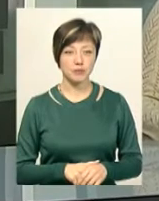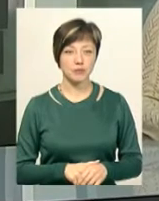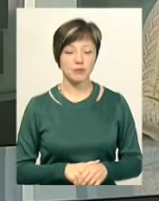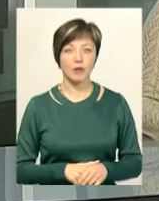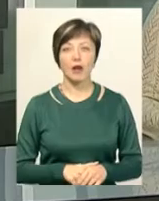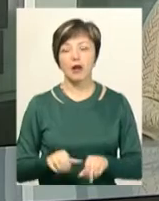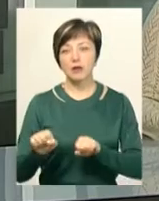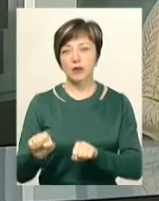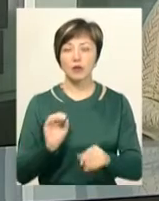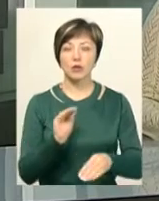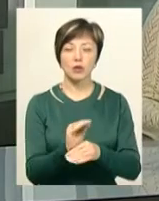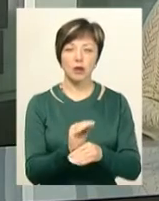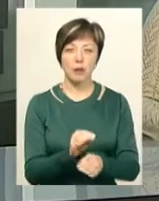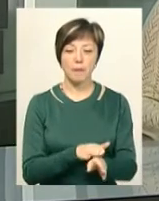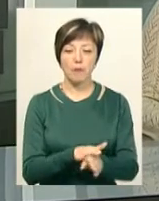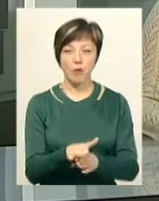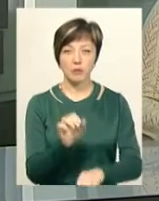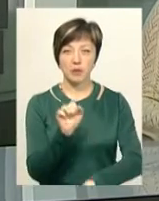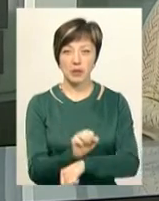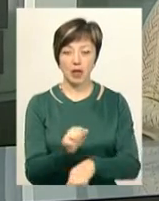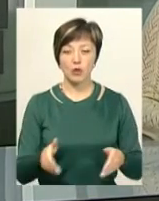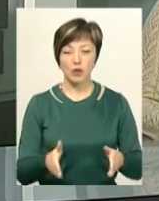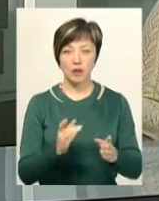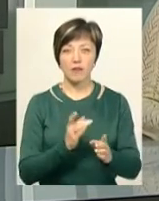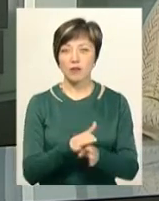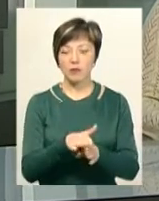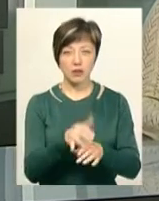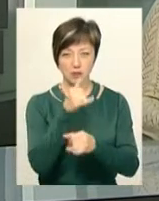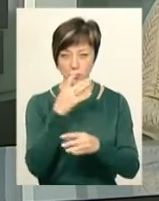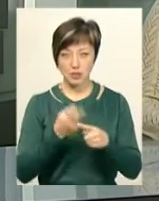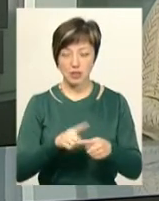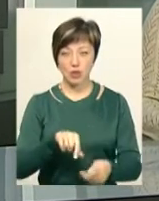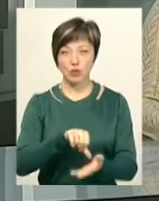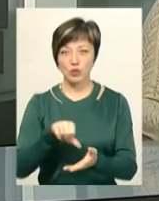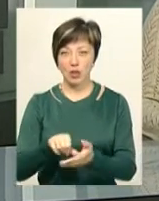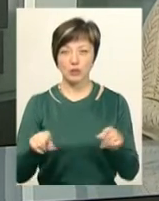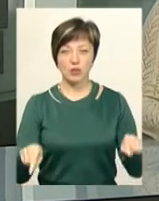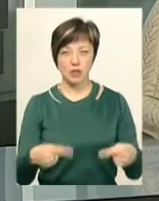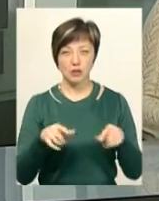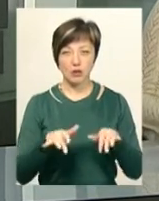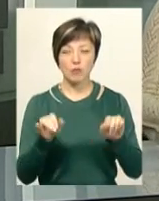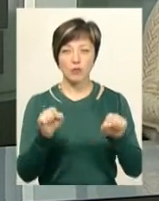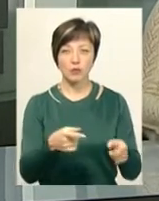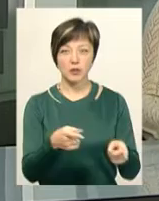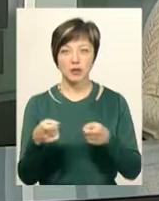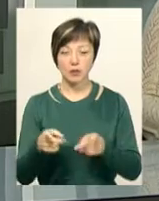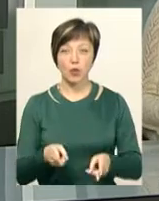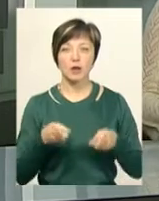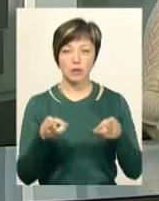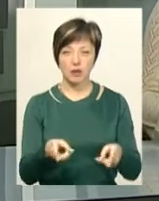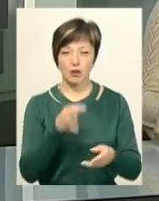Андрій Якимчук додає, повне перекриття доріг відбуватися не може. За це учасників та організаторів акції можуть притягнути до